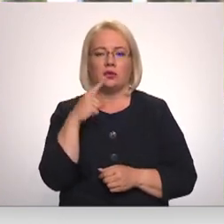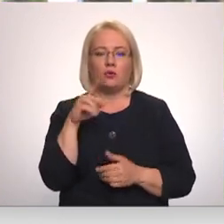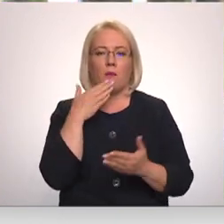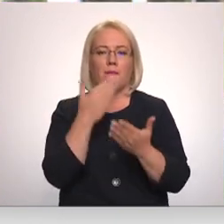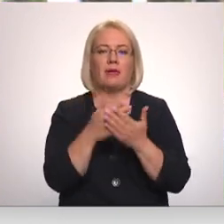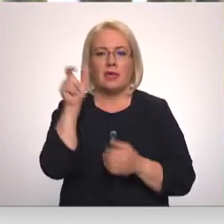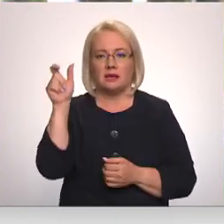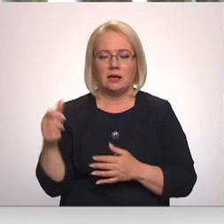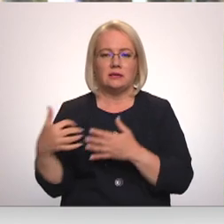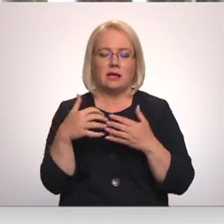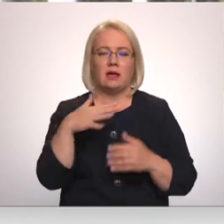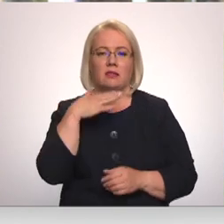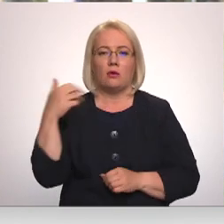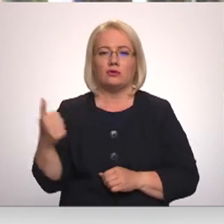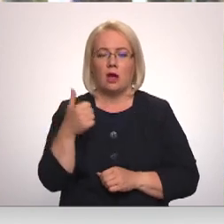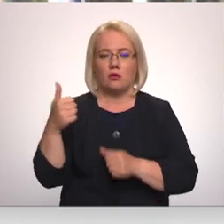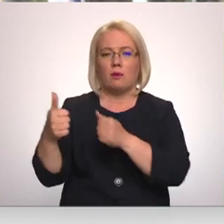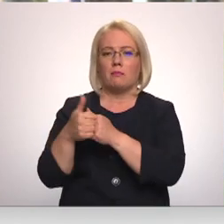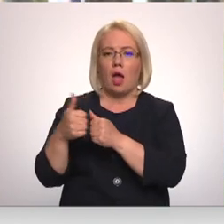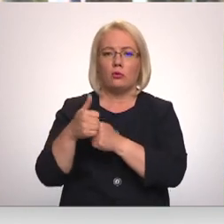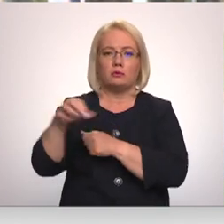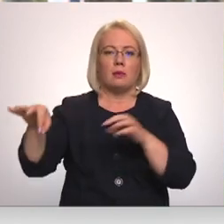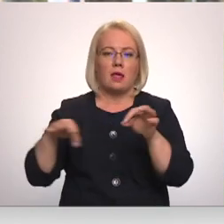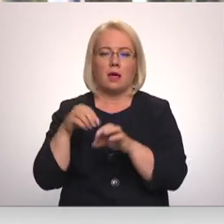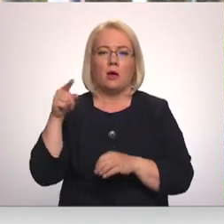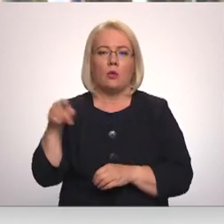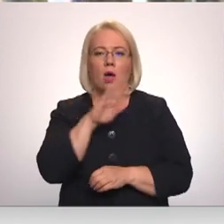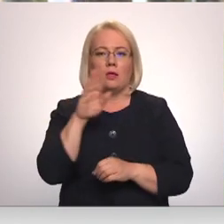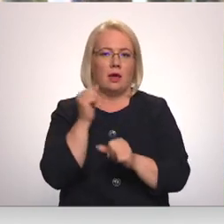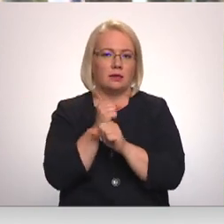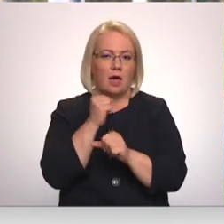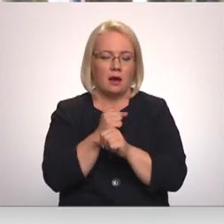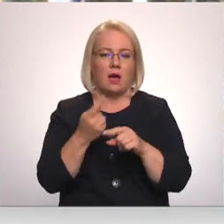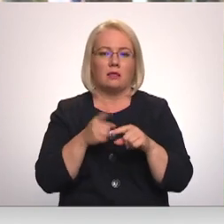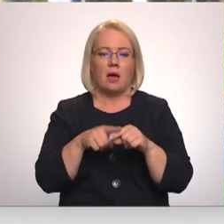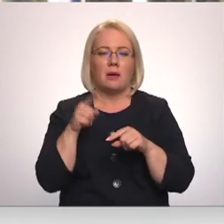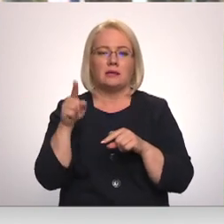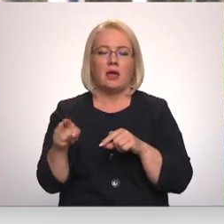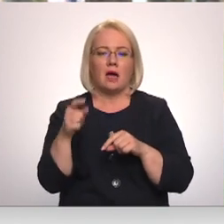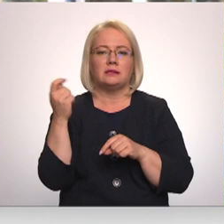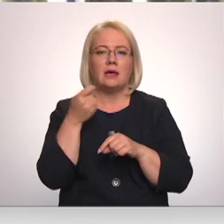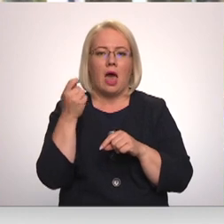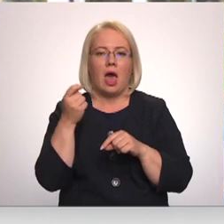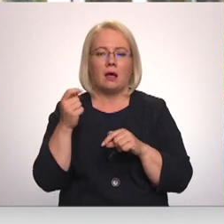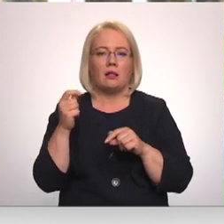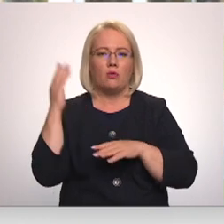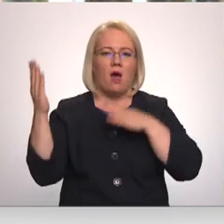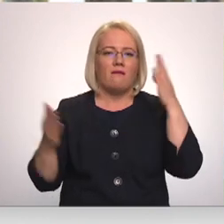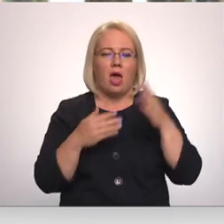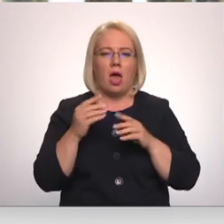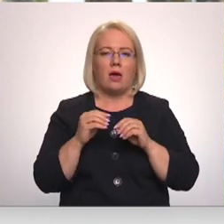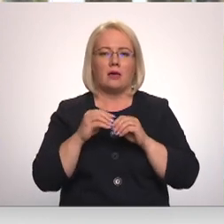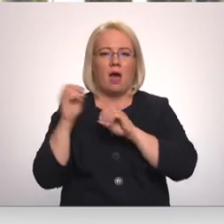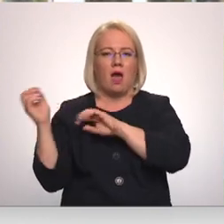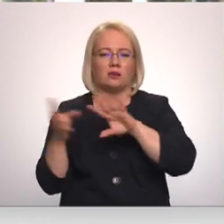gadus, taču blakus platībā to nedara vispār. Līdz ar to tās sēklas pārvietojas, vai nu vēja, vai nu